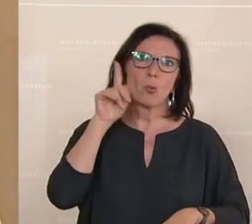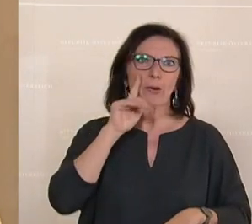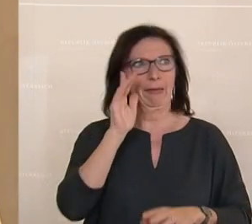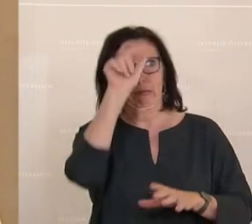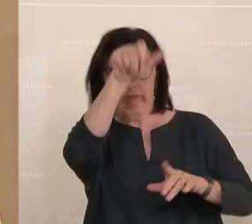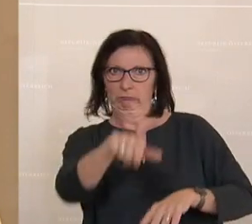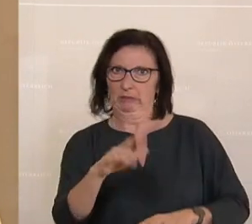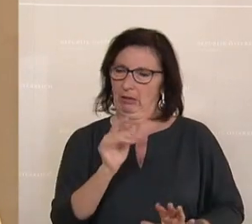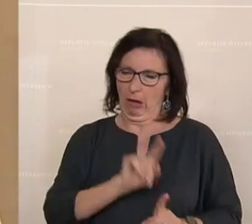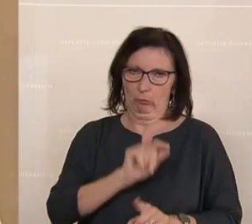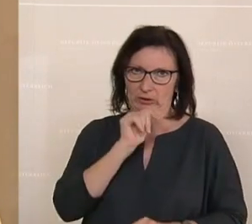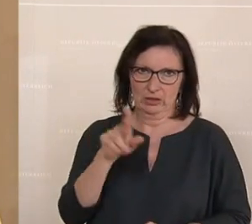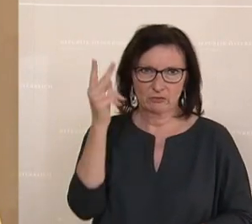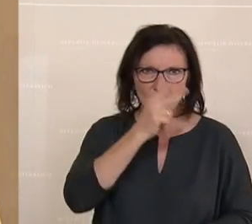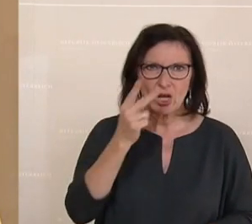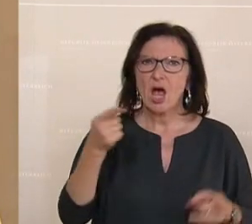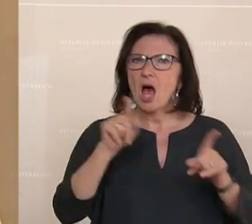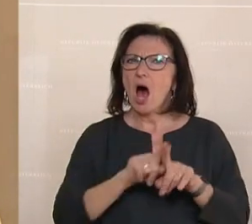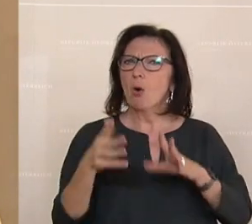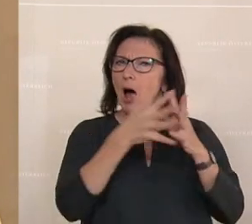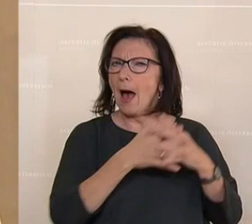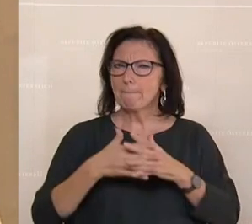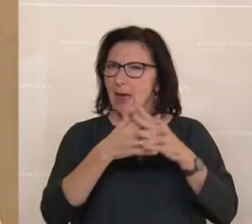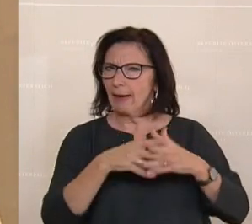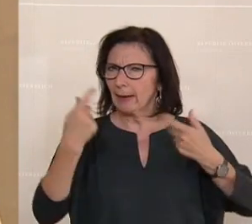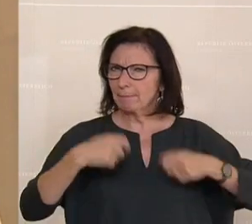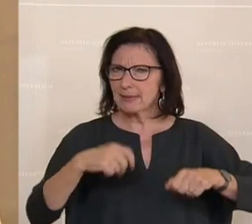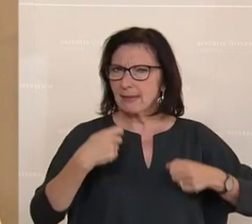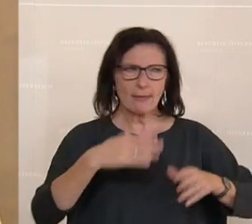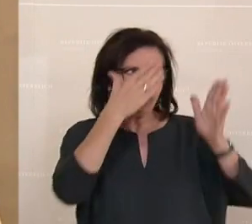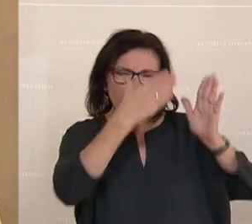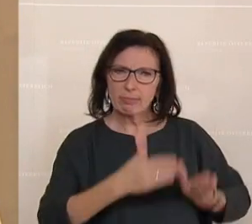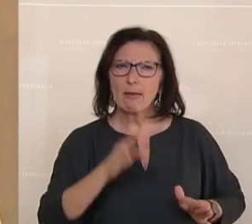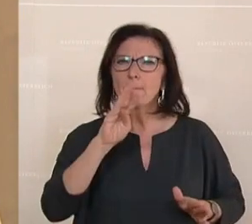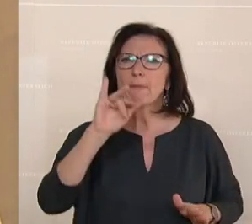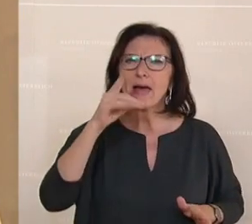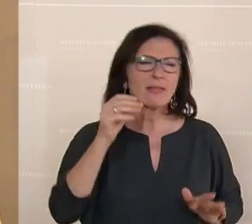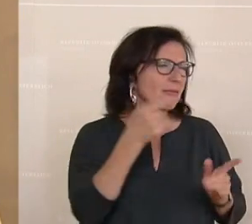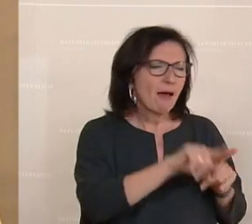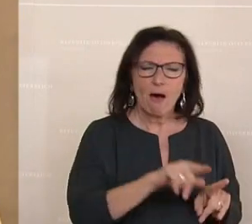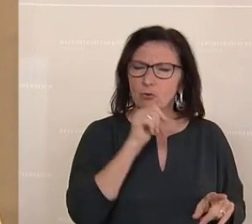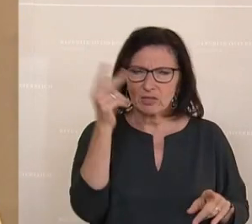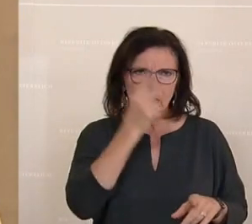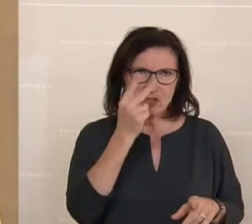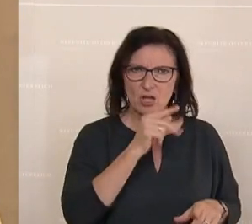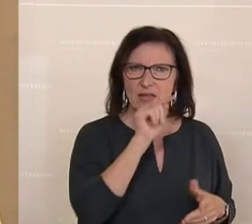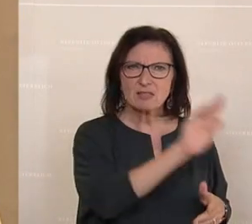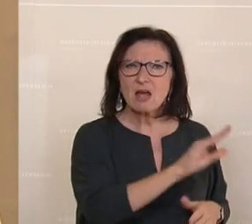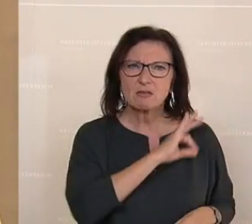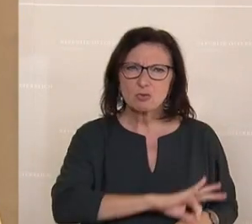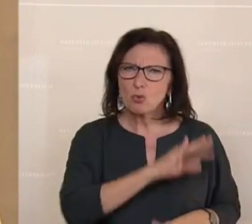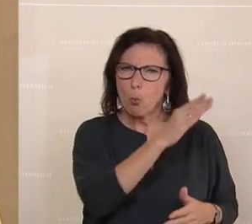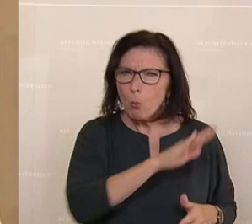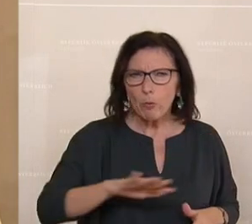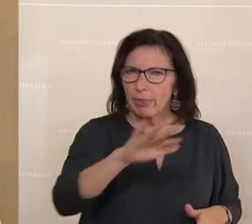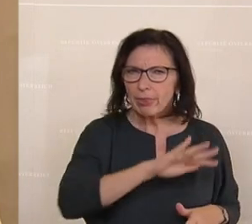verstehe auch den US-Präsidenten Biden nicht, der als Vizepräsidentin der Obama-Regierung für die Ukraine zuständig war, dessen Sohn dort sehr